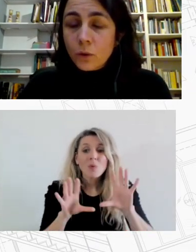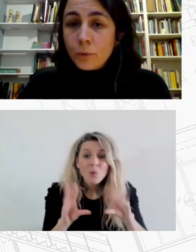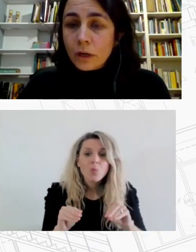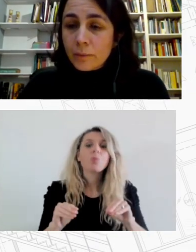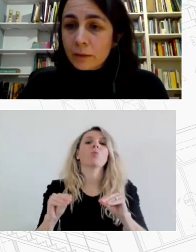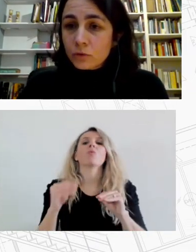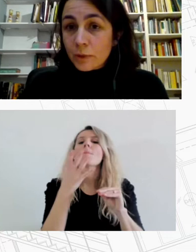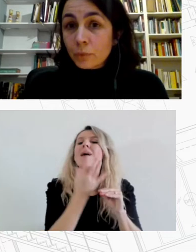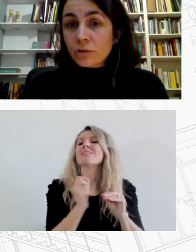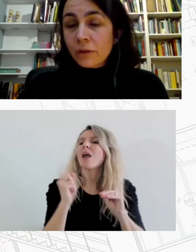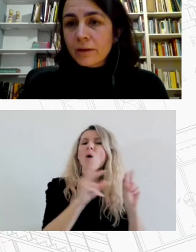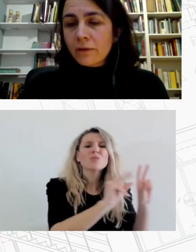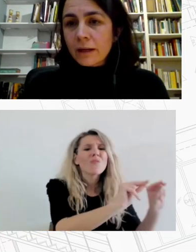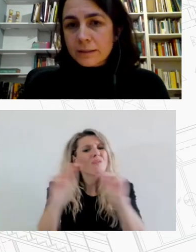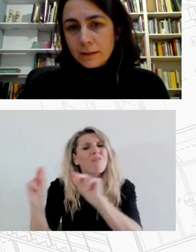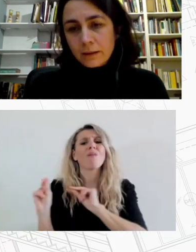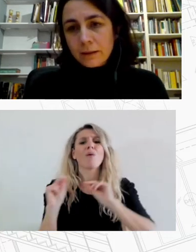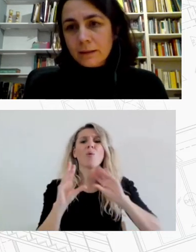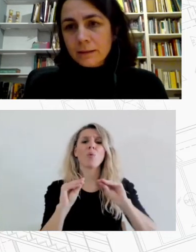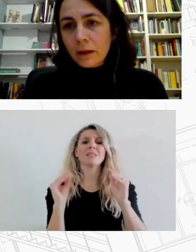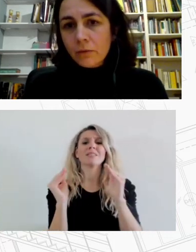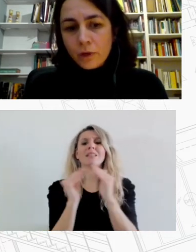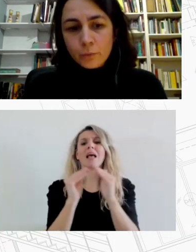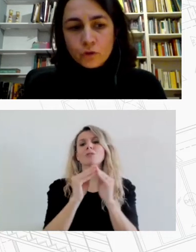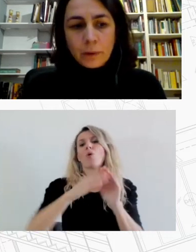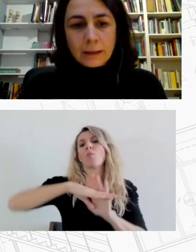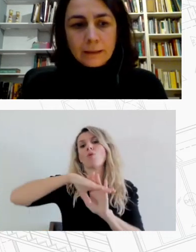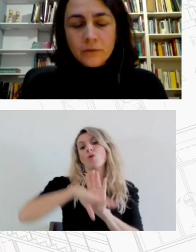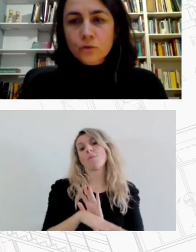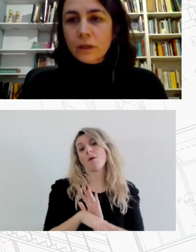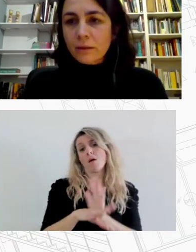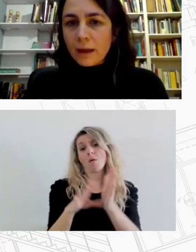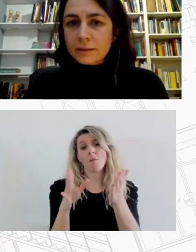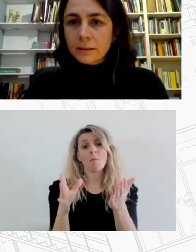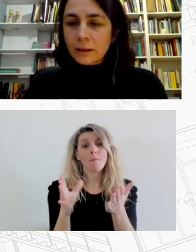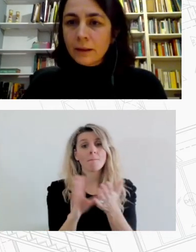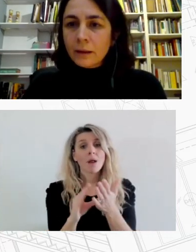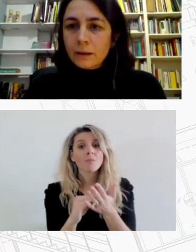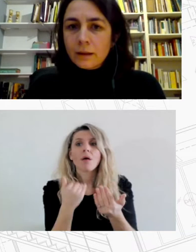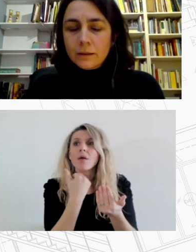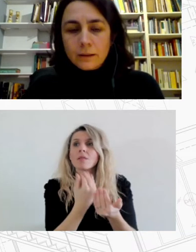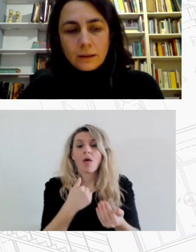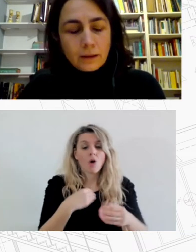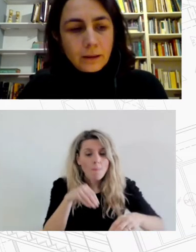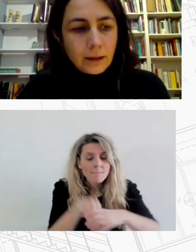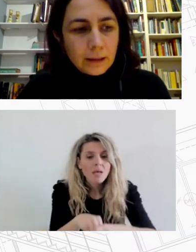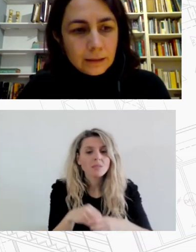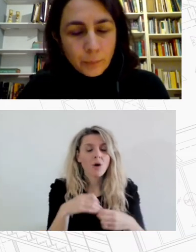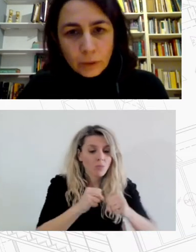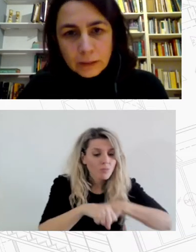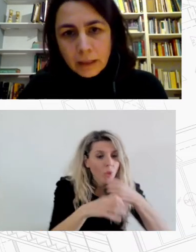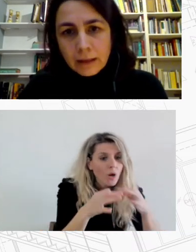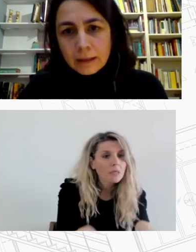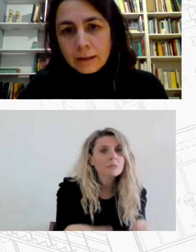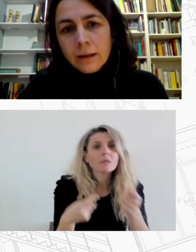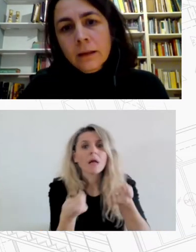στεγαστικών προγραμμάτων σε μια πιο σταθερή βάση δεν χρειάζεται κάθε φορά όποιος εμπλέκεται να αυτοσχεδιάζει και να χάνεται